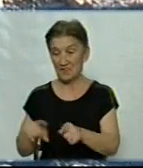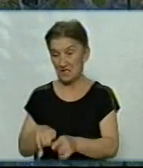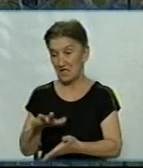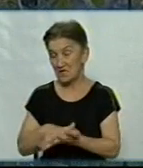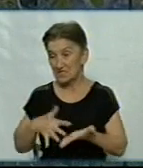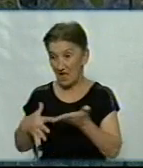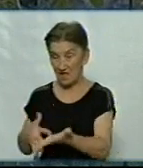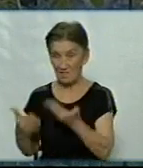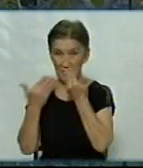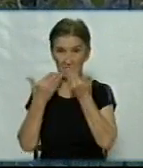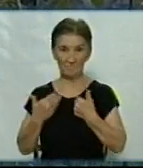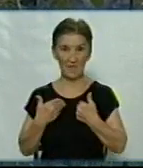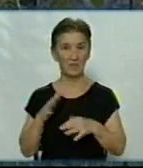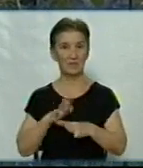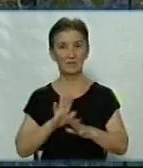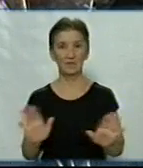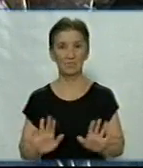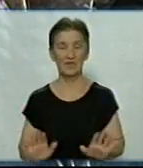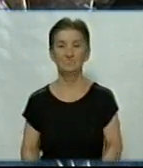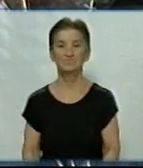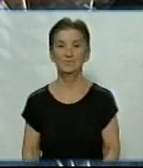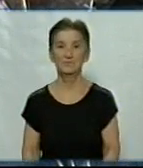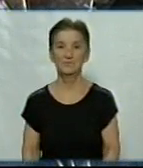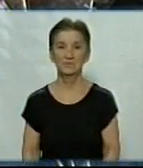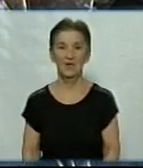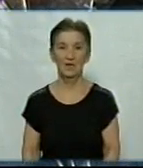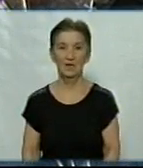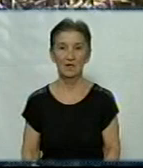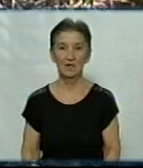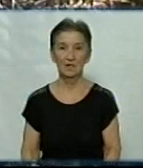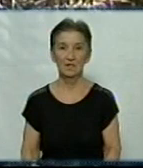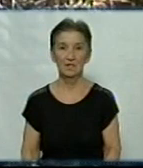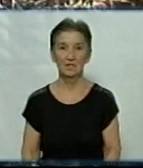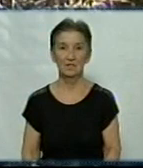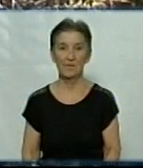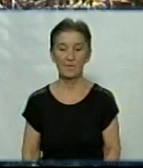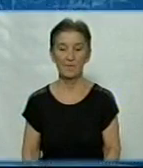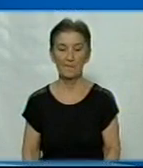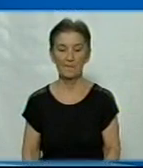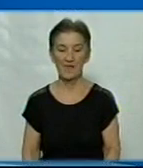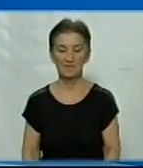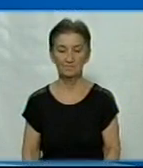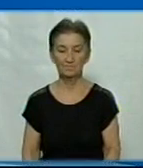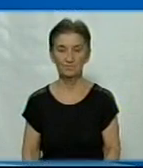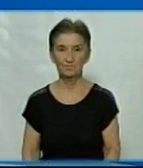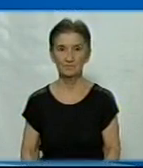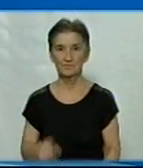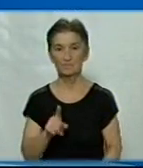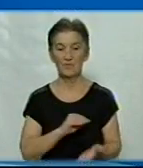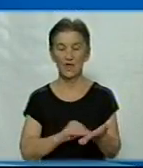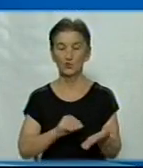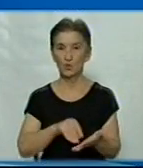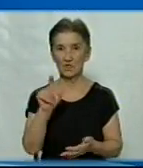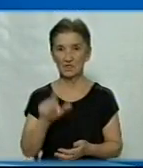отримували. Олена Жикалова, Роман Сташенко, Олександр Донцов. Новини на Суспільному. Кірваградщина. Журналістка